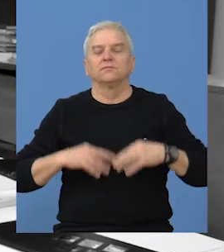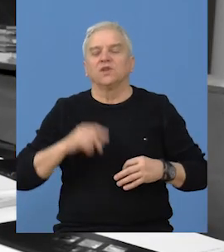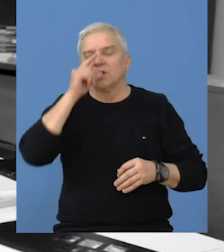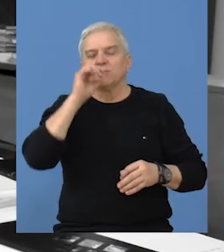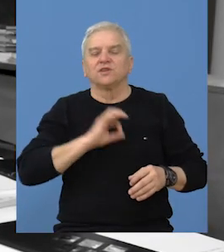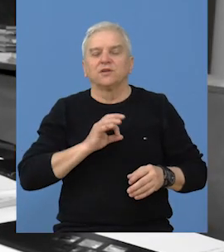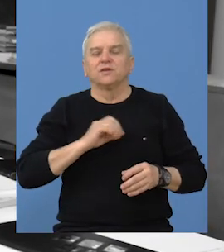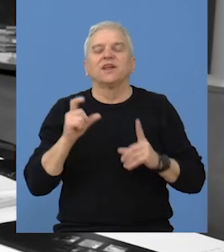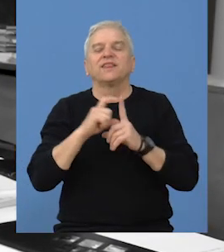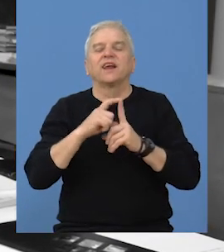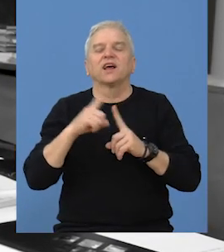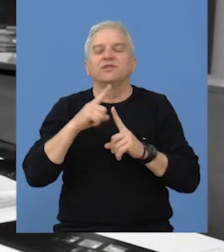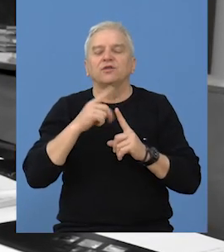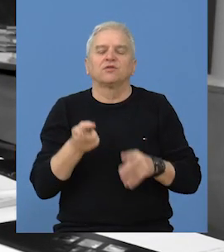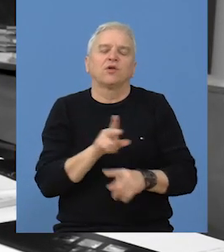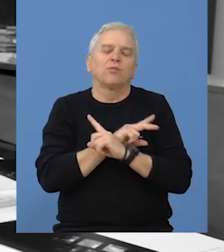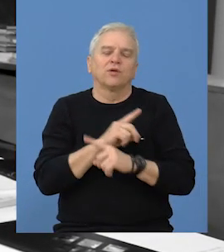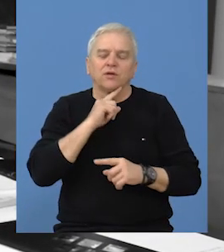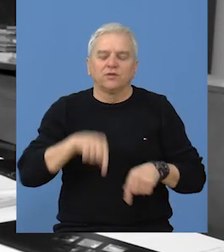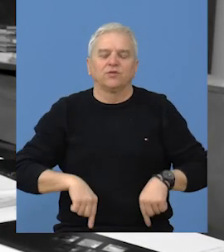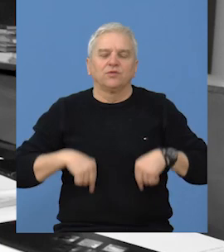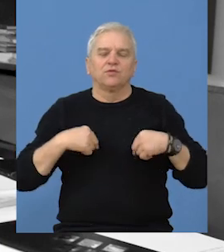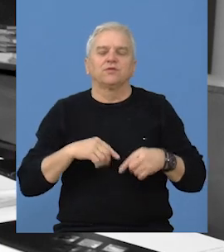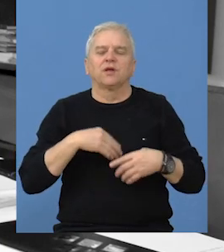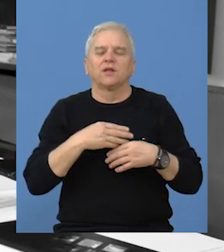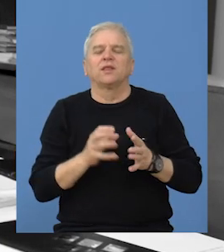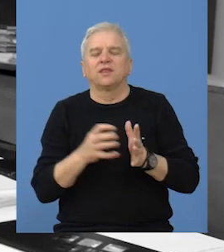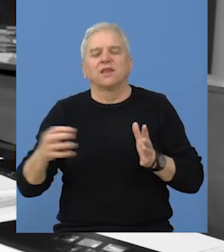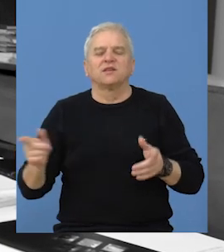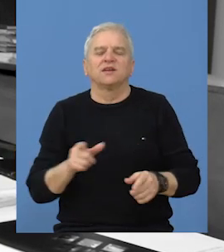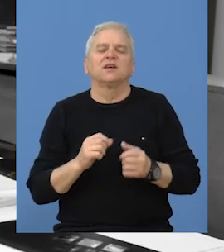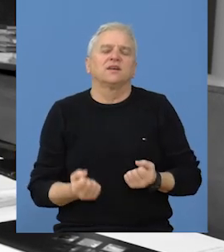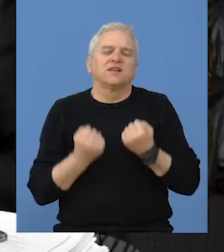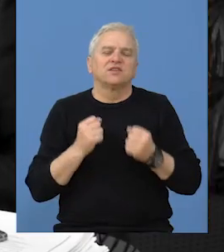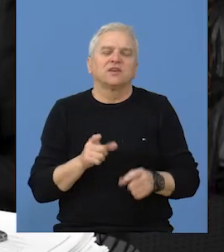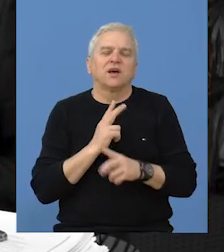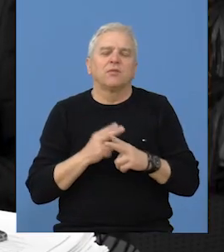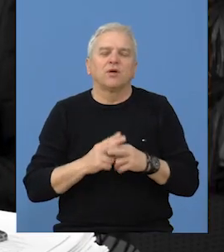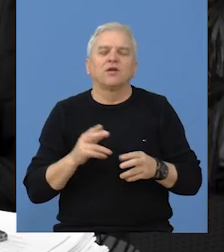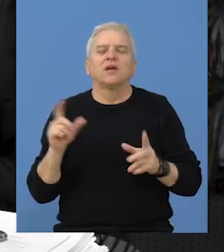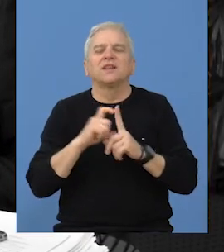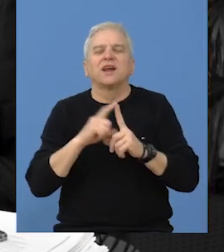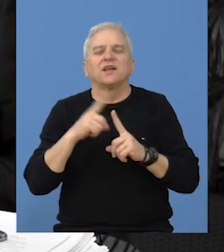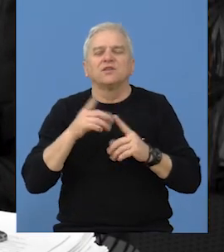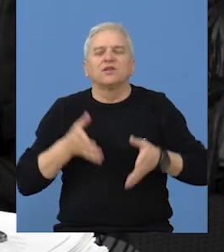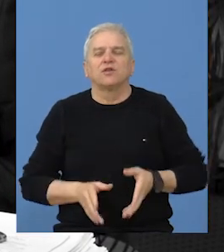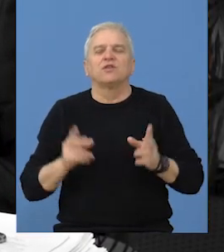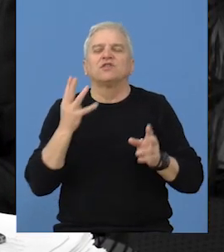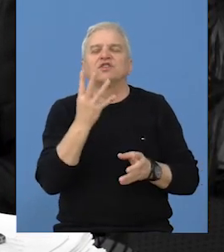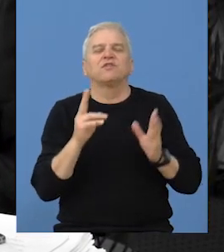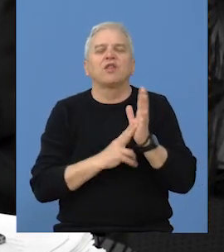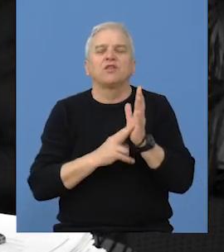Predsjednik opštine Beče i Dragan Tošić preminuo je jutros nakon teške bolesti. Dragan Tošić rođen je 4.